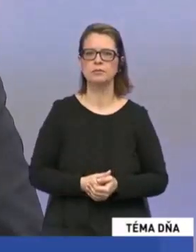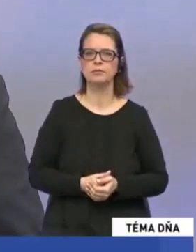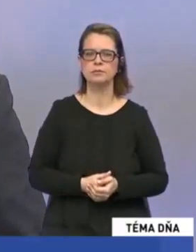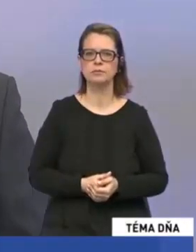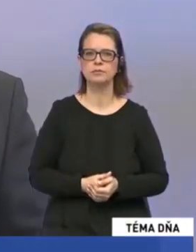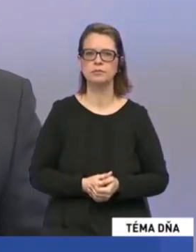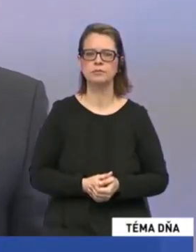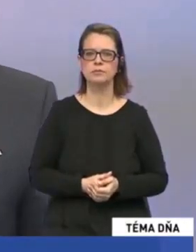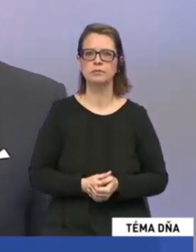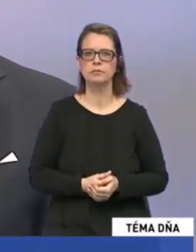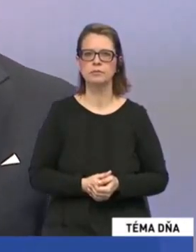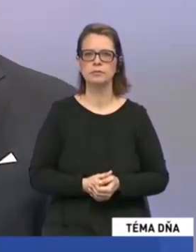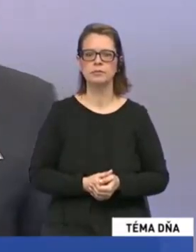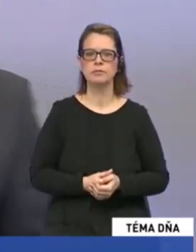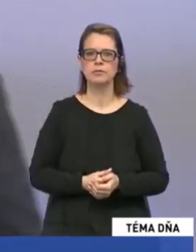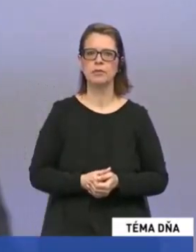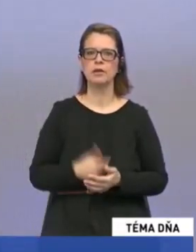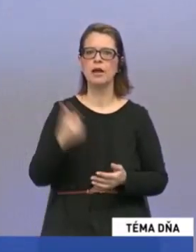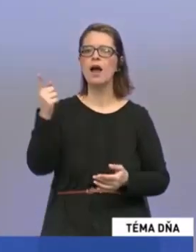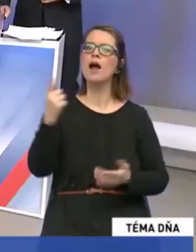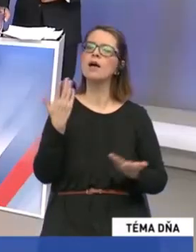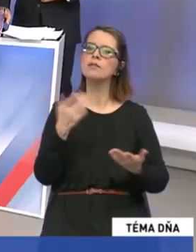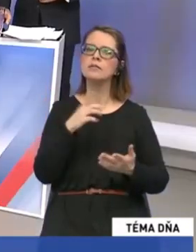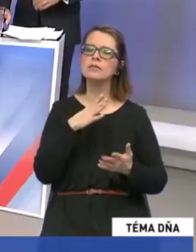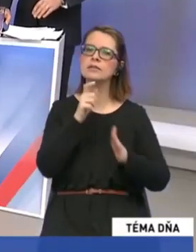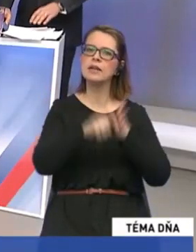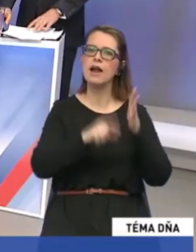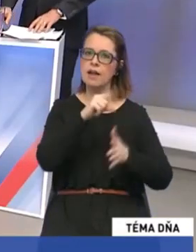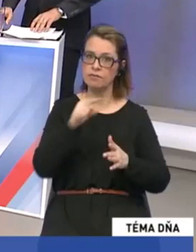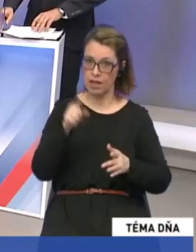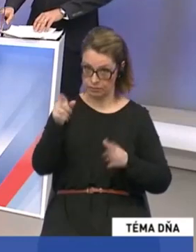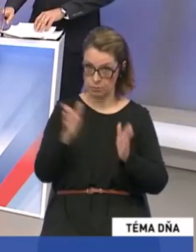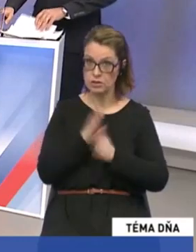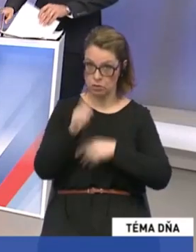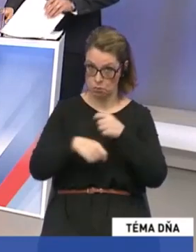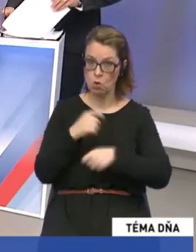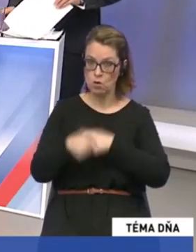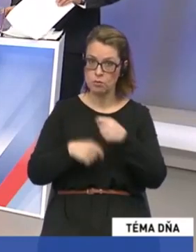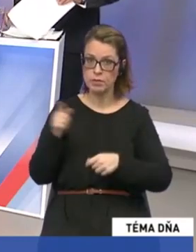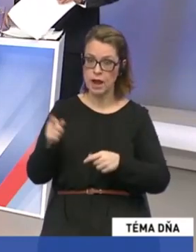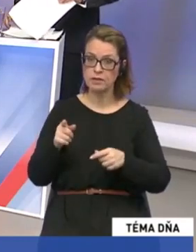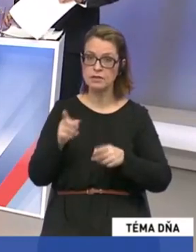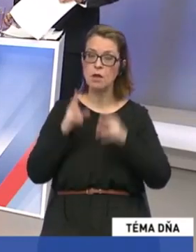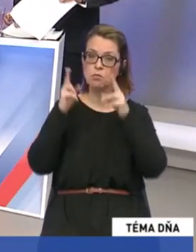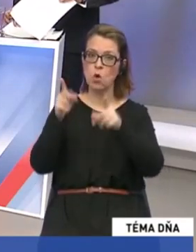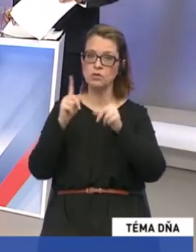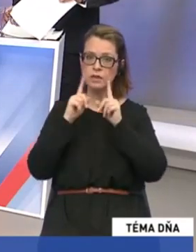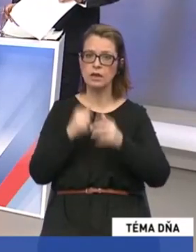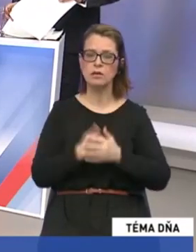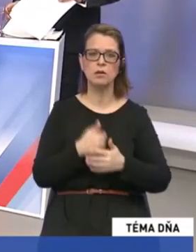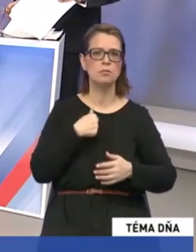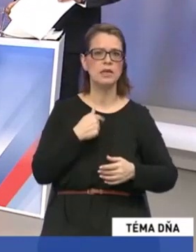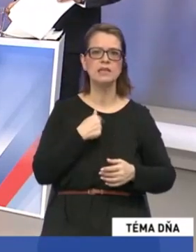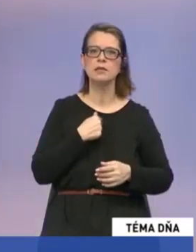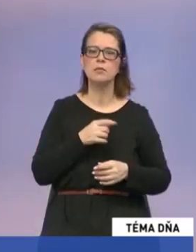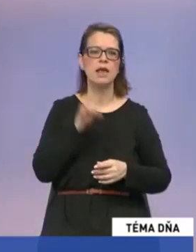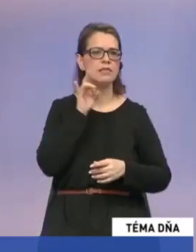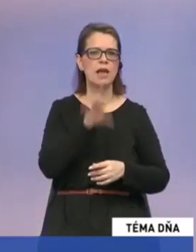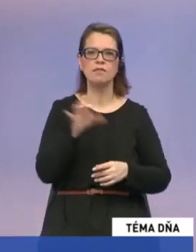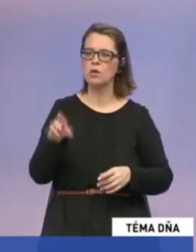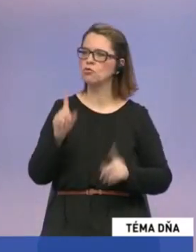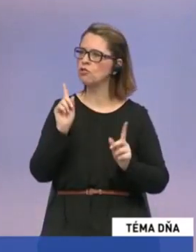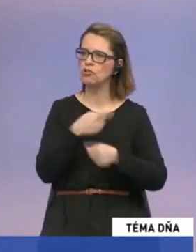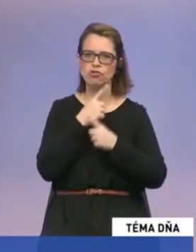Ako sa na možnosť spoluprácu s Mostom Hy pozera strana vlast? My v strane vlast sme a priori nevyľúčili absolútne žiadnu